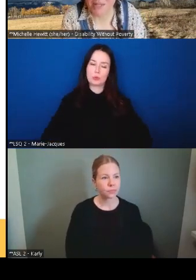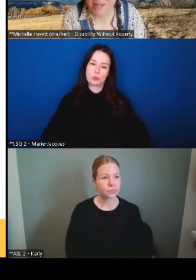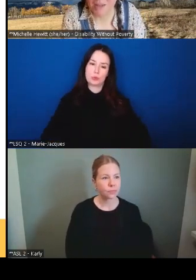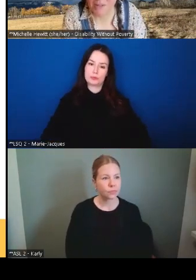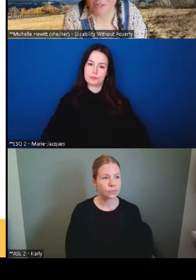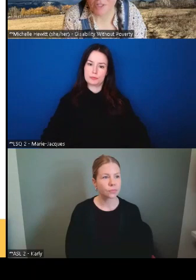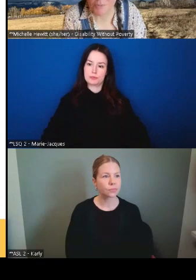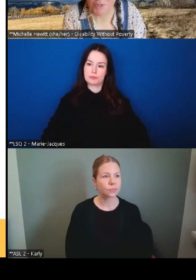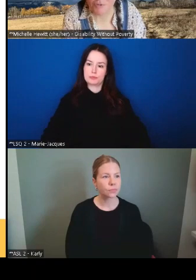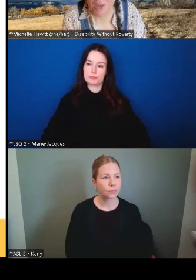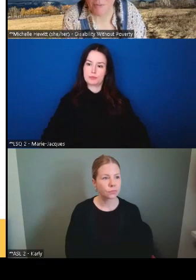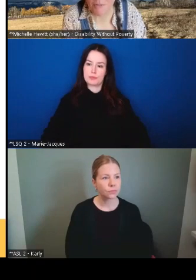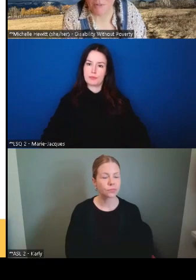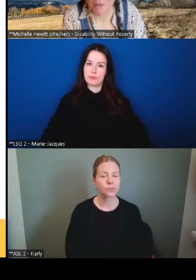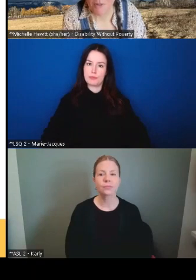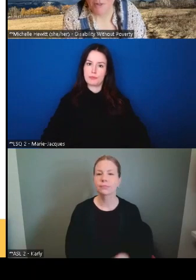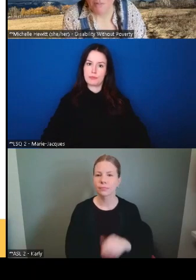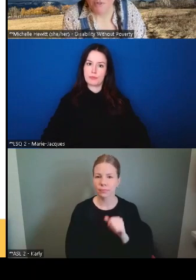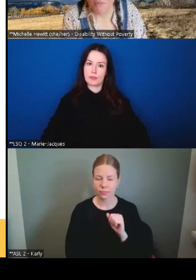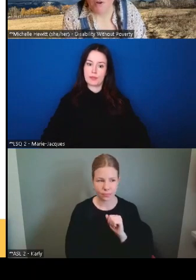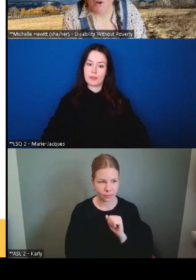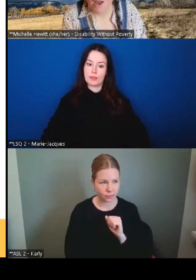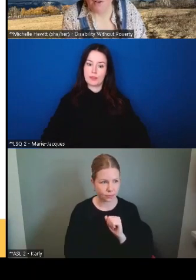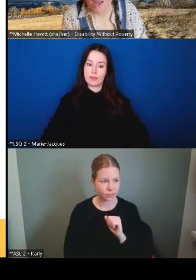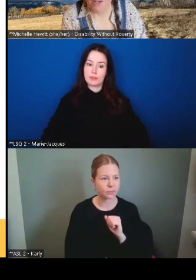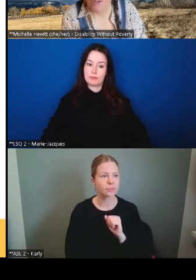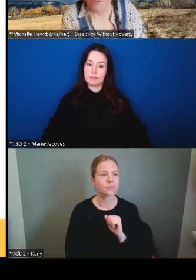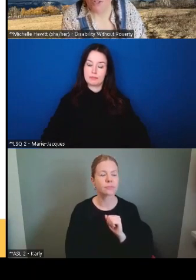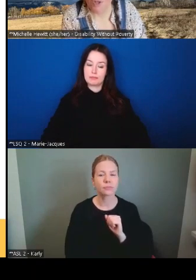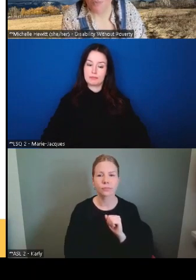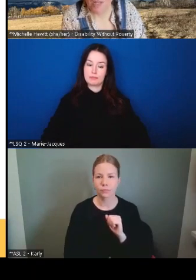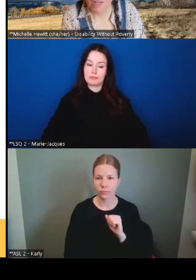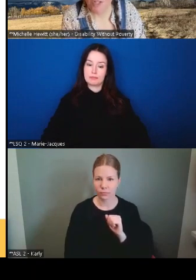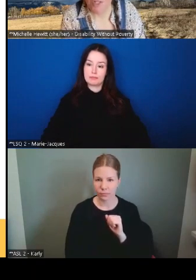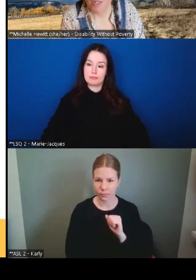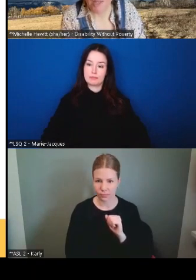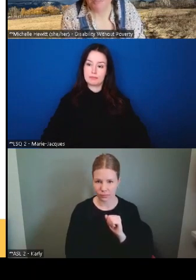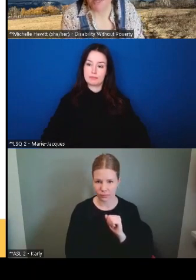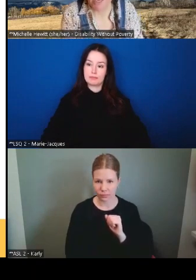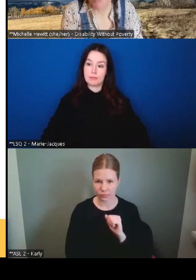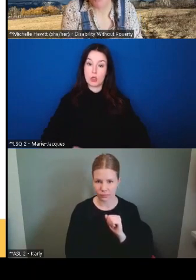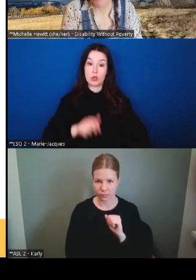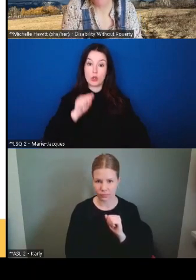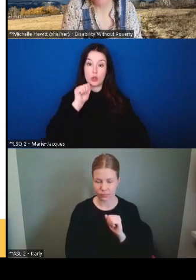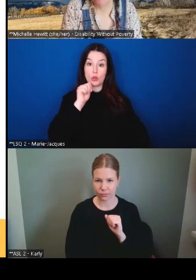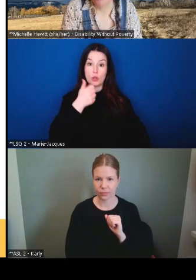Je vois ici, nous allons envoyer un courriel demain